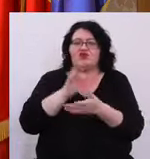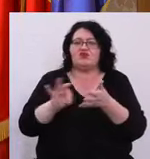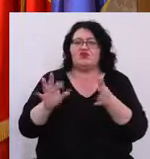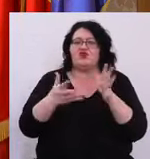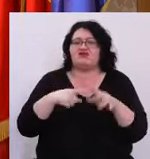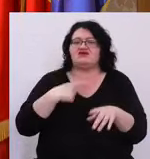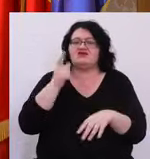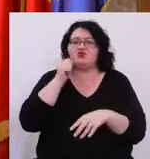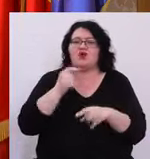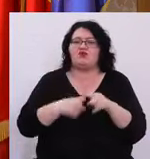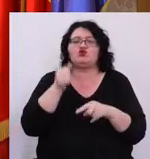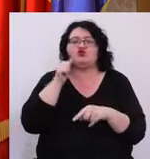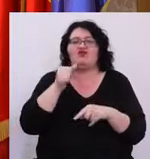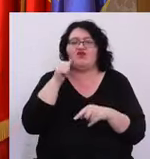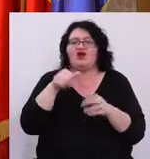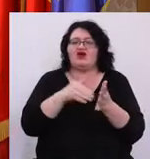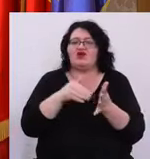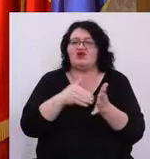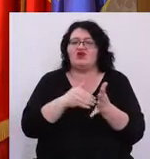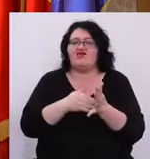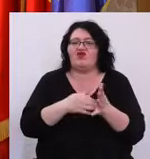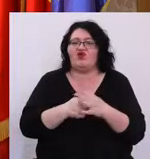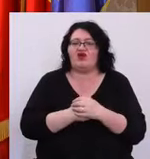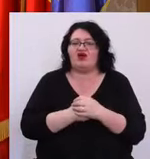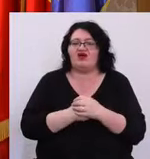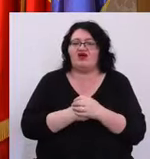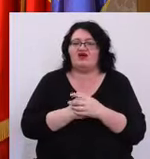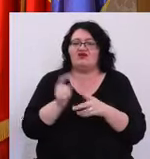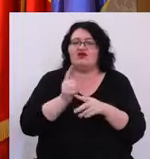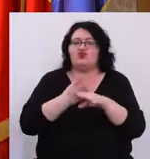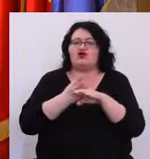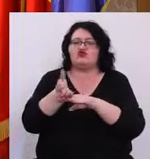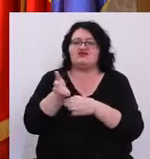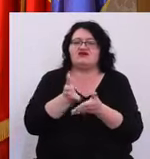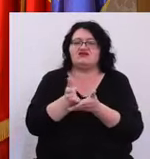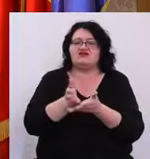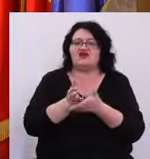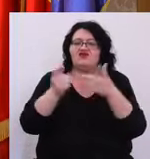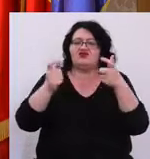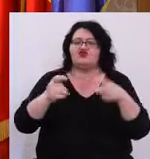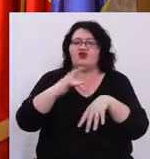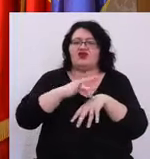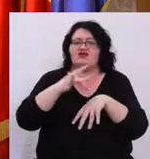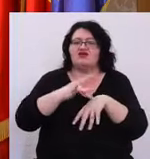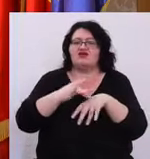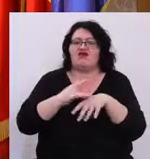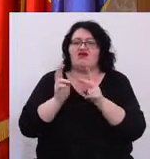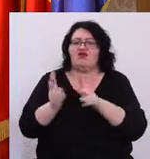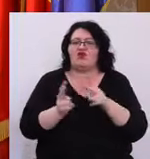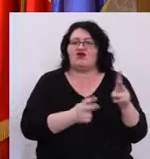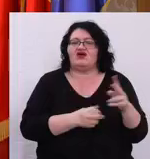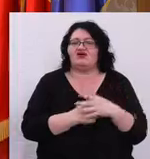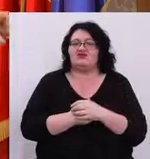oameni și femei care nu accesează servicii medicale într-un mod regular